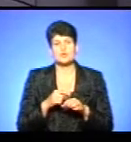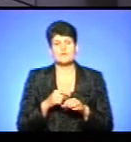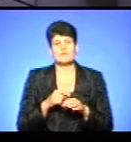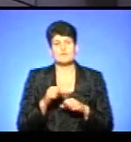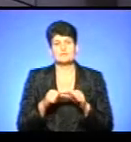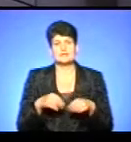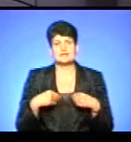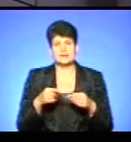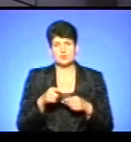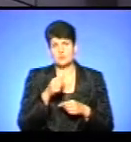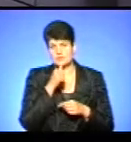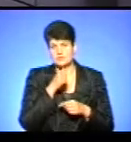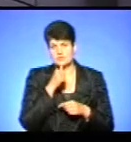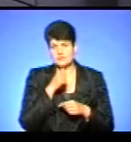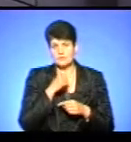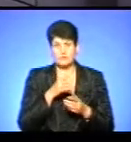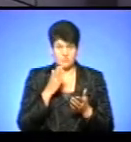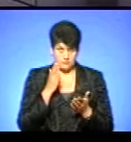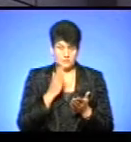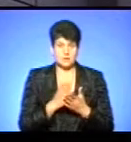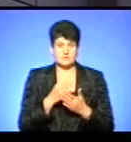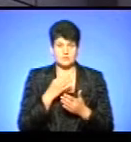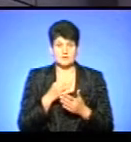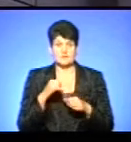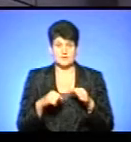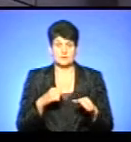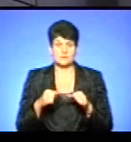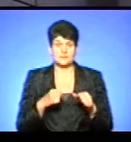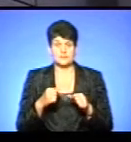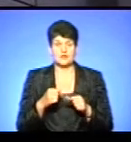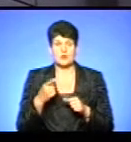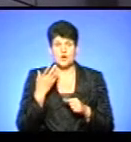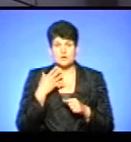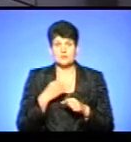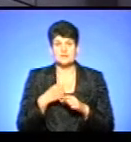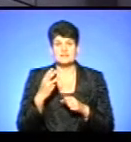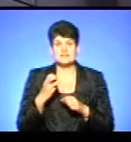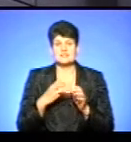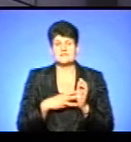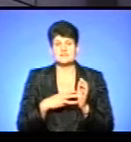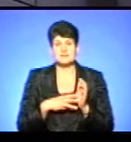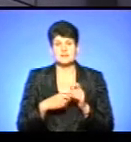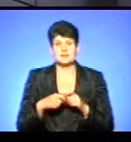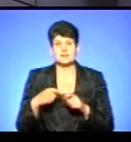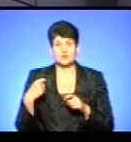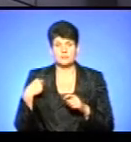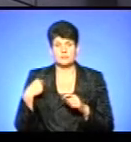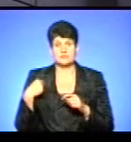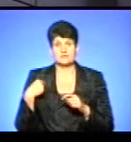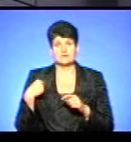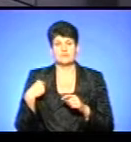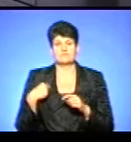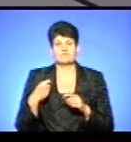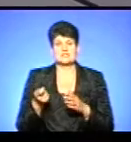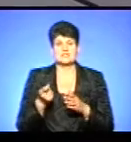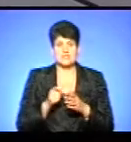скажімо, тестувати його, в прямому санкції тестувати, бо він їздив, коли намотував ці 360 кілометрів, він їхав по треку в закритому приміщенні, там, де